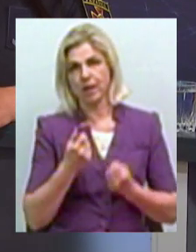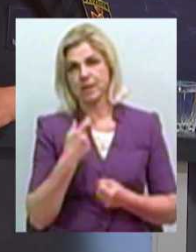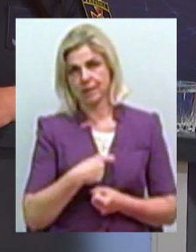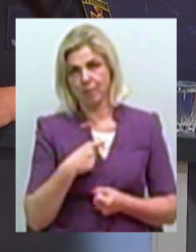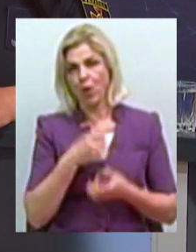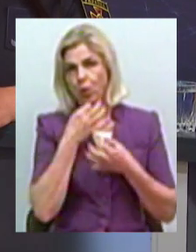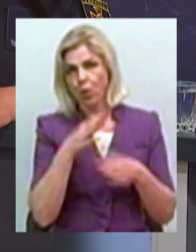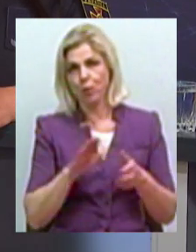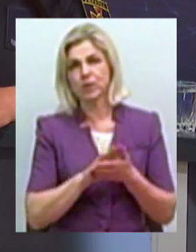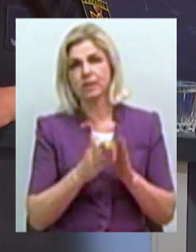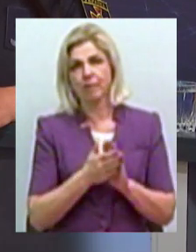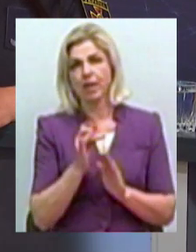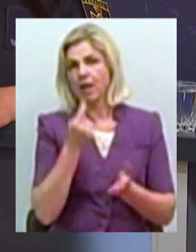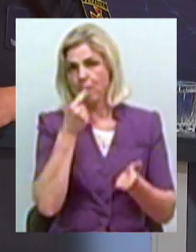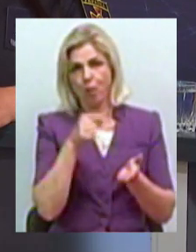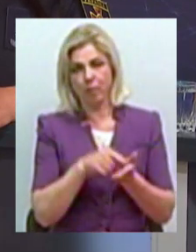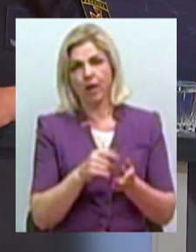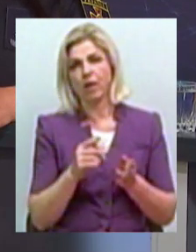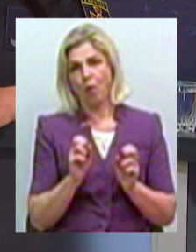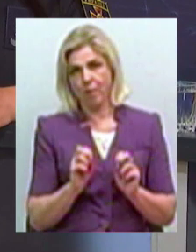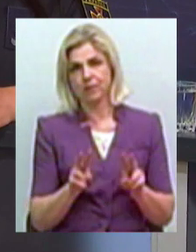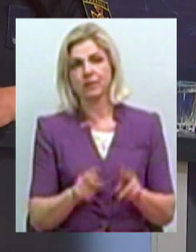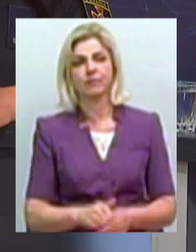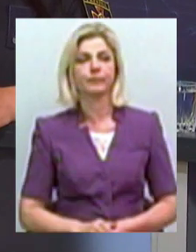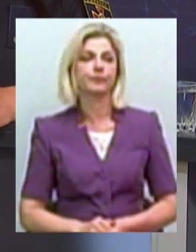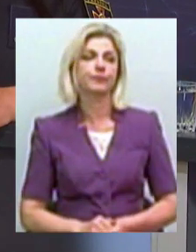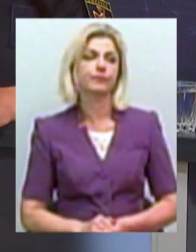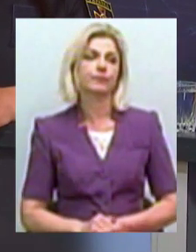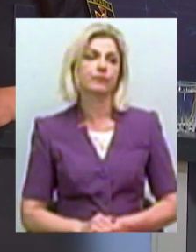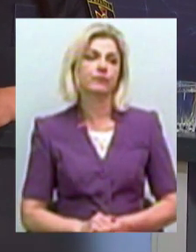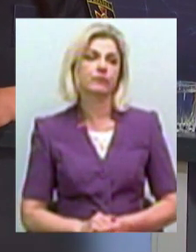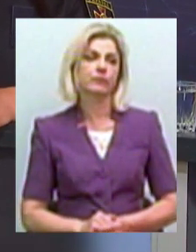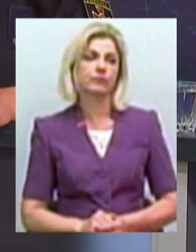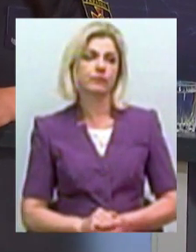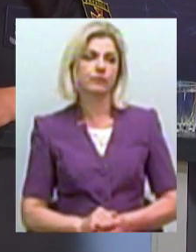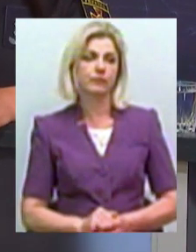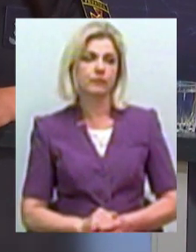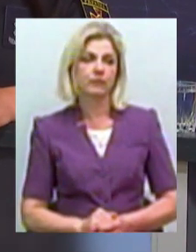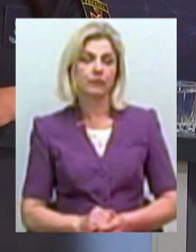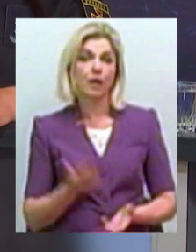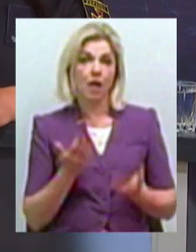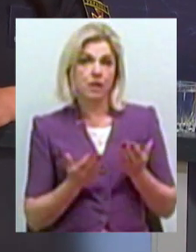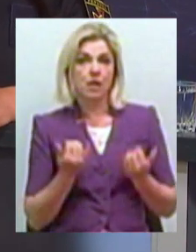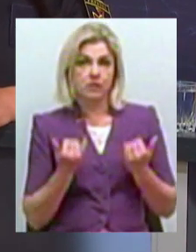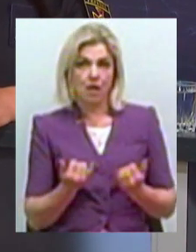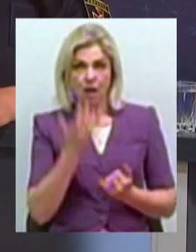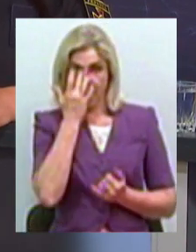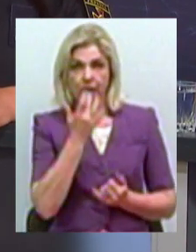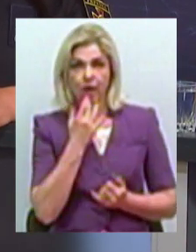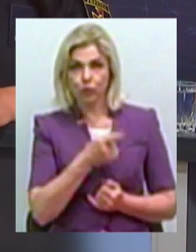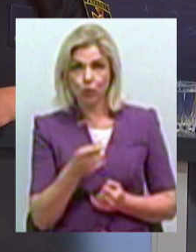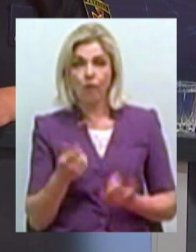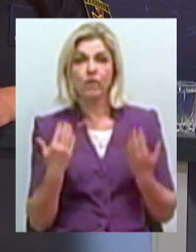ситуації або ж навіть не попадати в небезпеку. Ілляна, завершимо. Я вважаю, що якщо зараз це літо, то